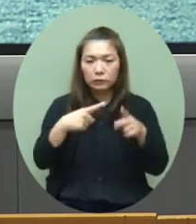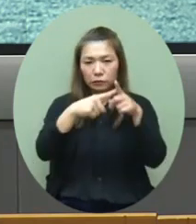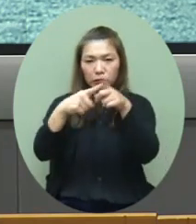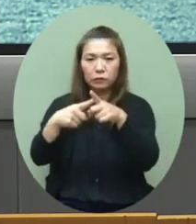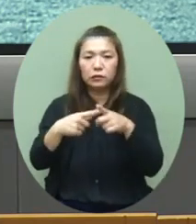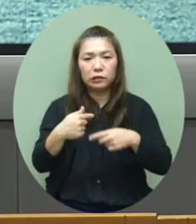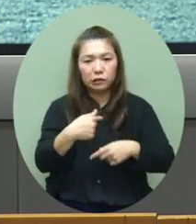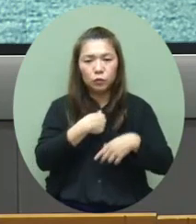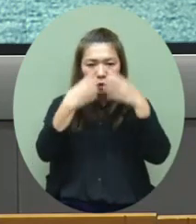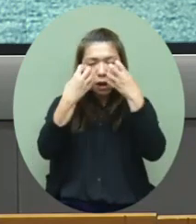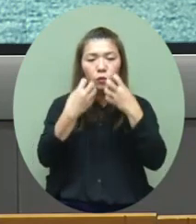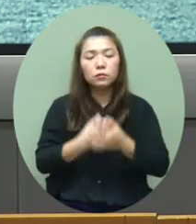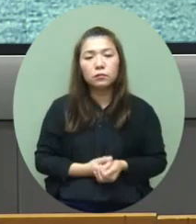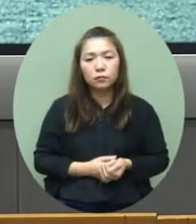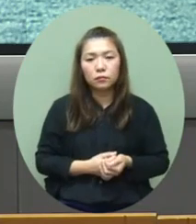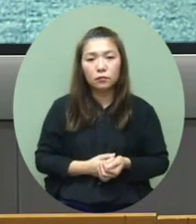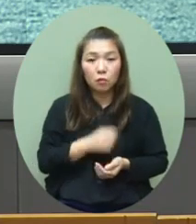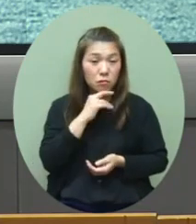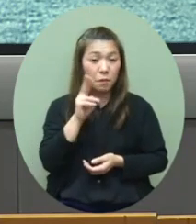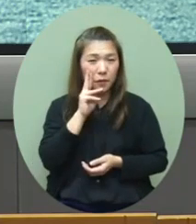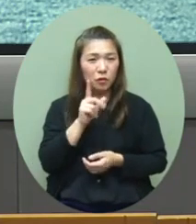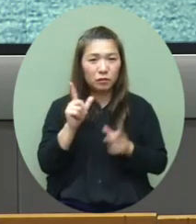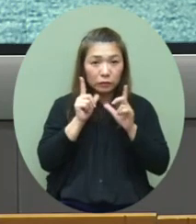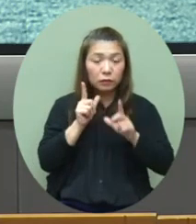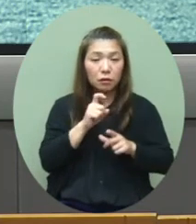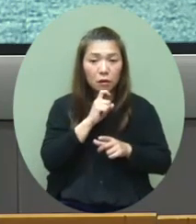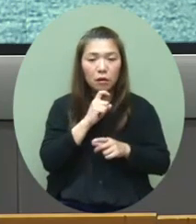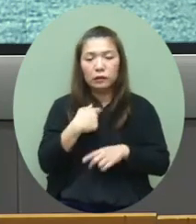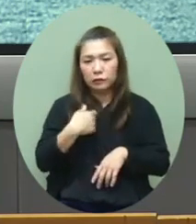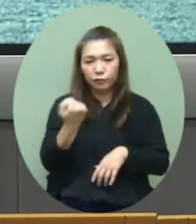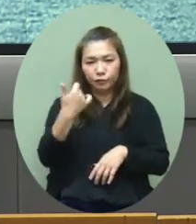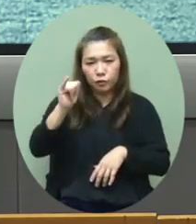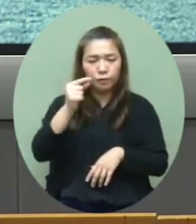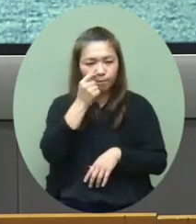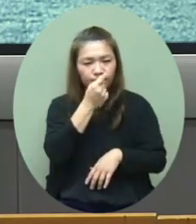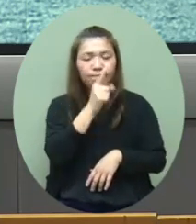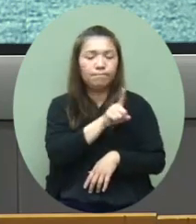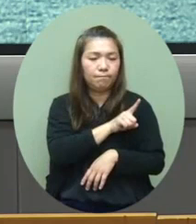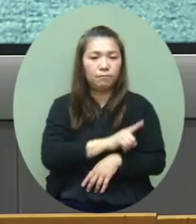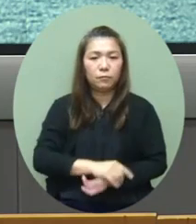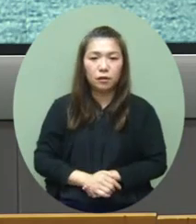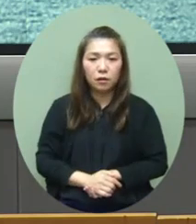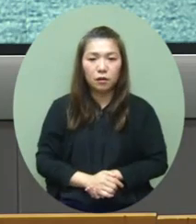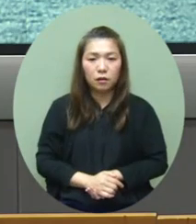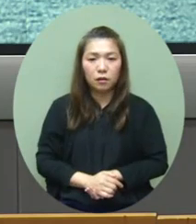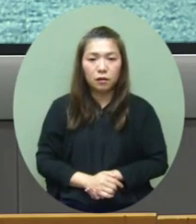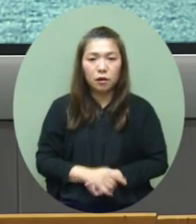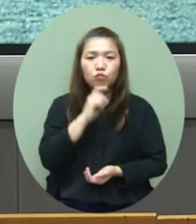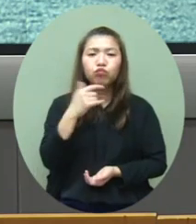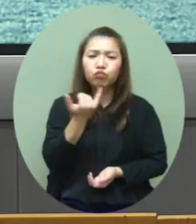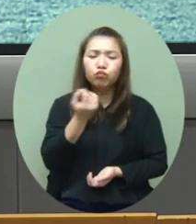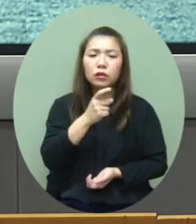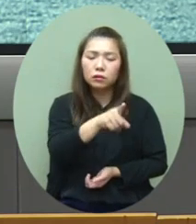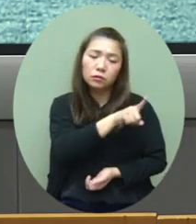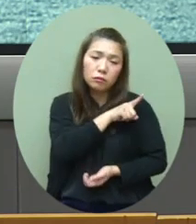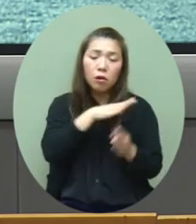需要密切留意还有如果有些什么不舒服的话就尽快做检测那当然有时候在家做